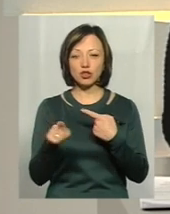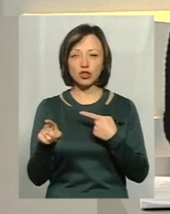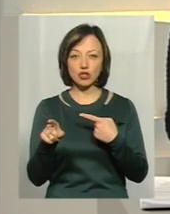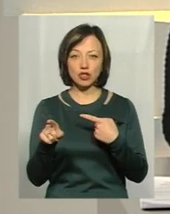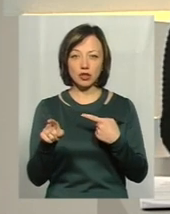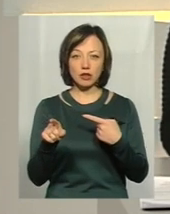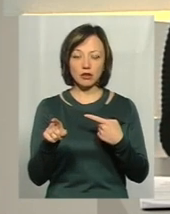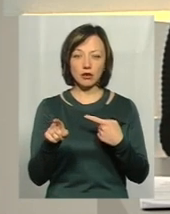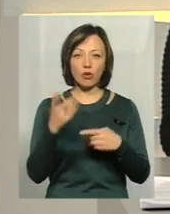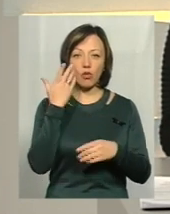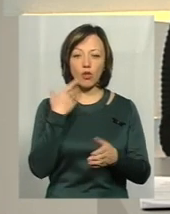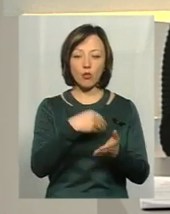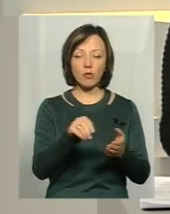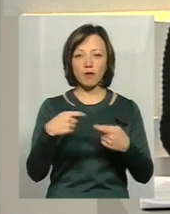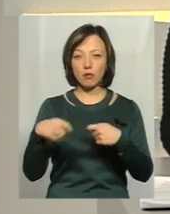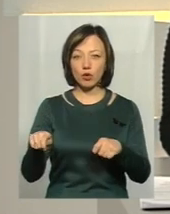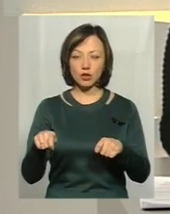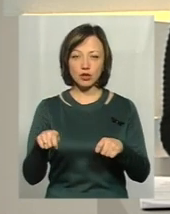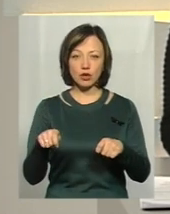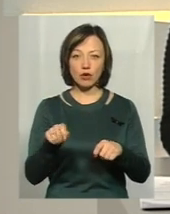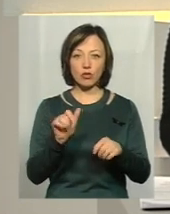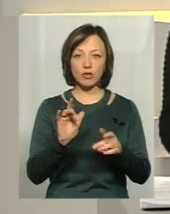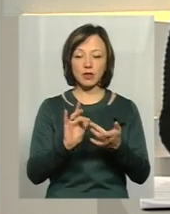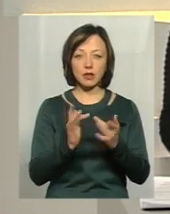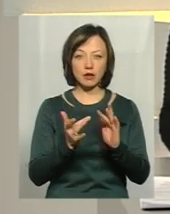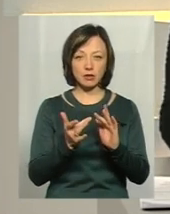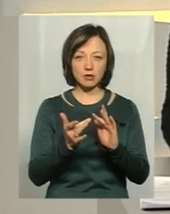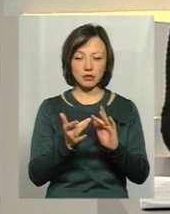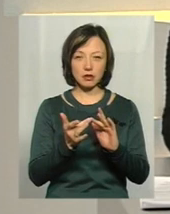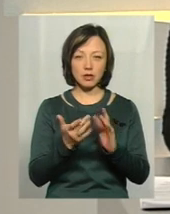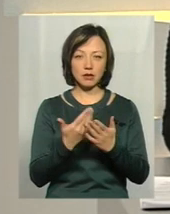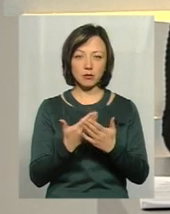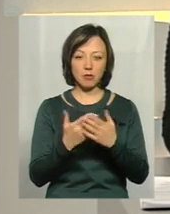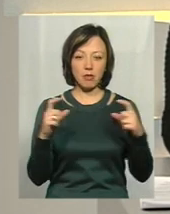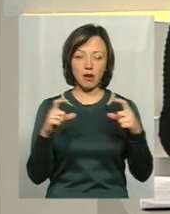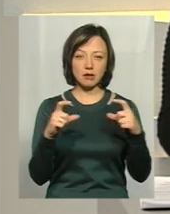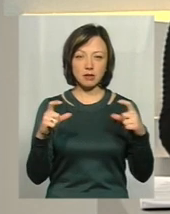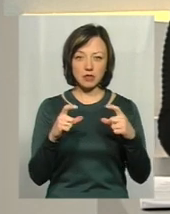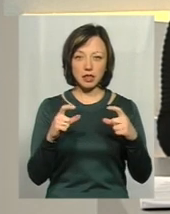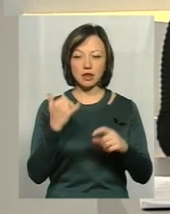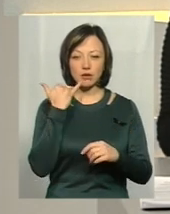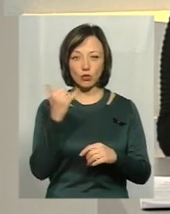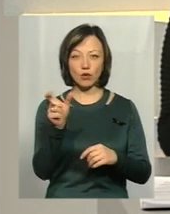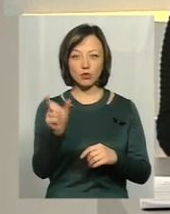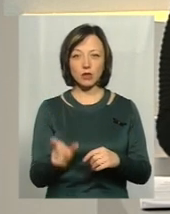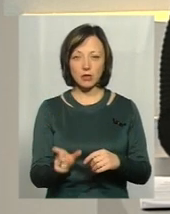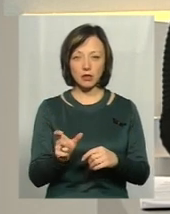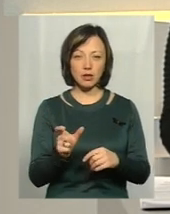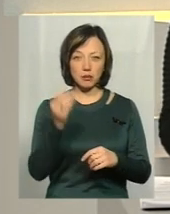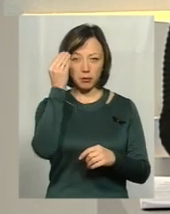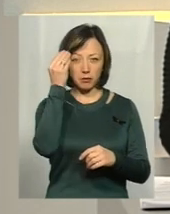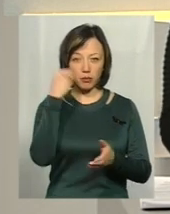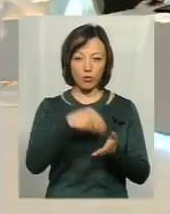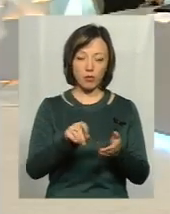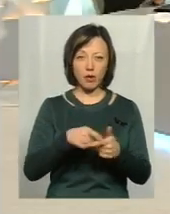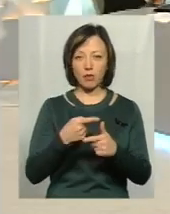інших. Коли йде купівля-продаж, наприклад, у інтернет-магазинах, так, і дзвонить людина під приводом покупки,